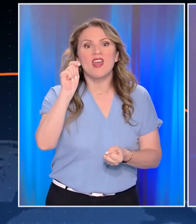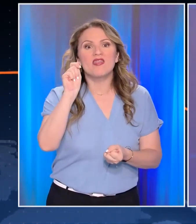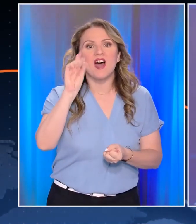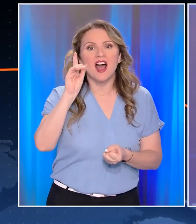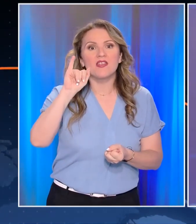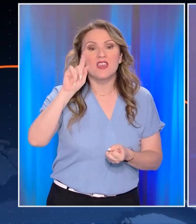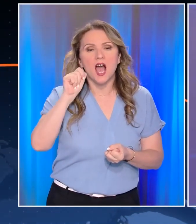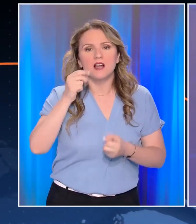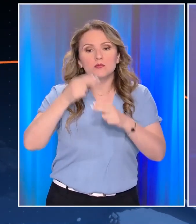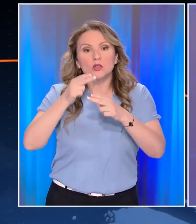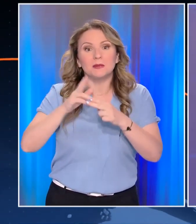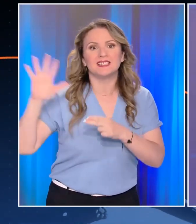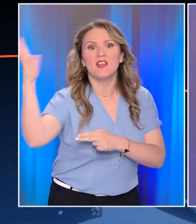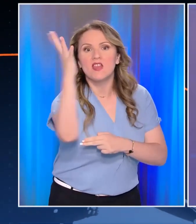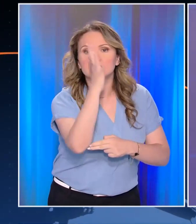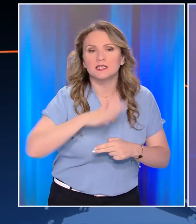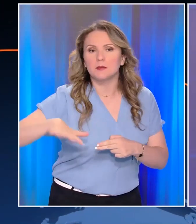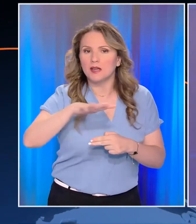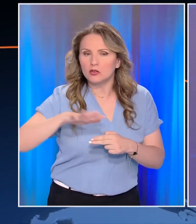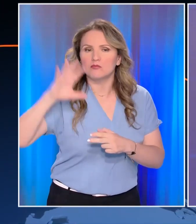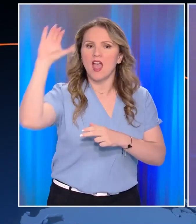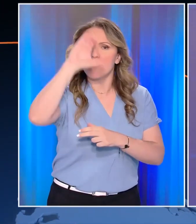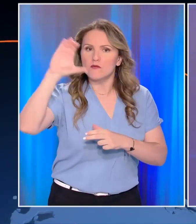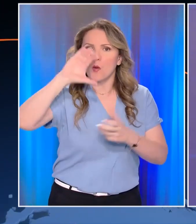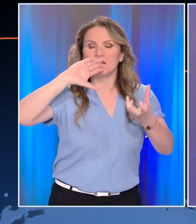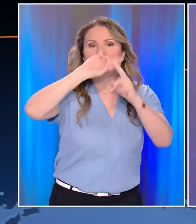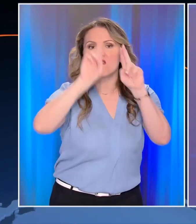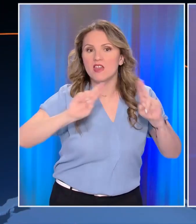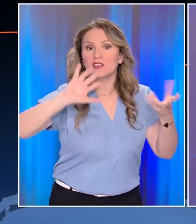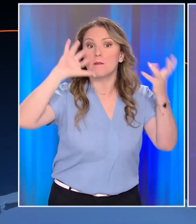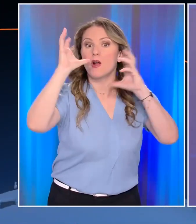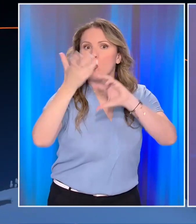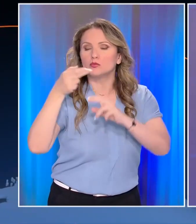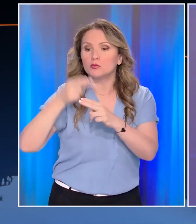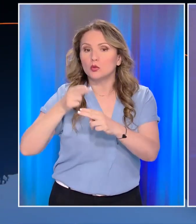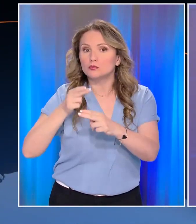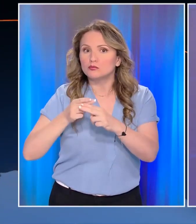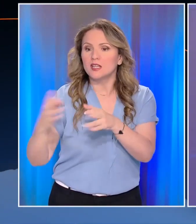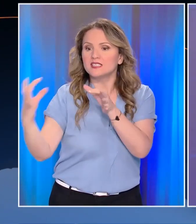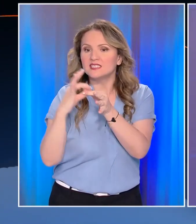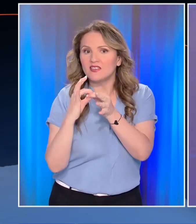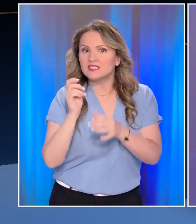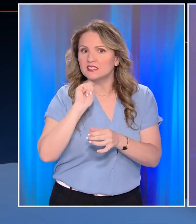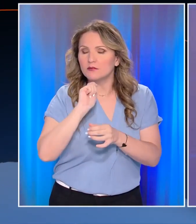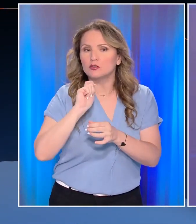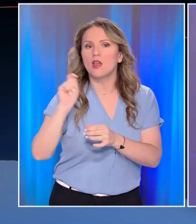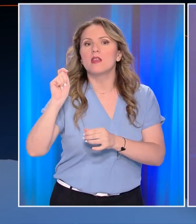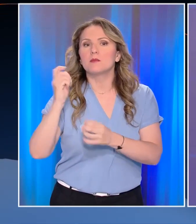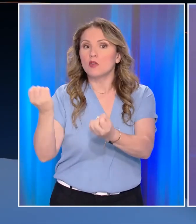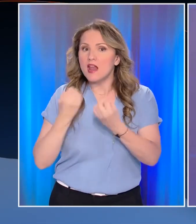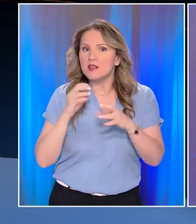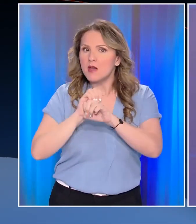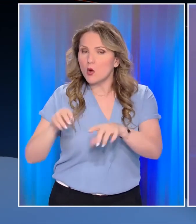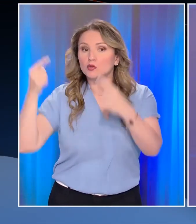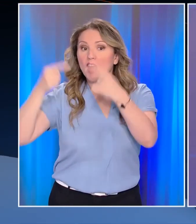σημαντικότερες προστατευόμενες περιοχές σε ευρωπαϊκό και διεθνές επίπεδο. Να συνδεθούμε τηλεφωνικά με τον Αντώνη Τσολναρά που βρίσκεται